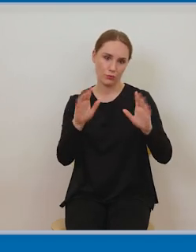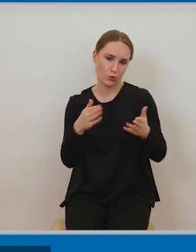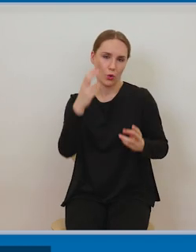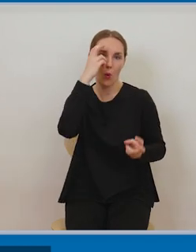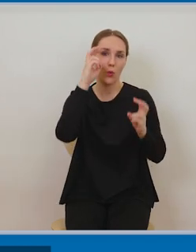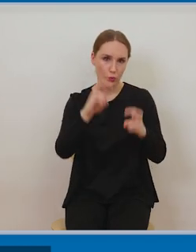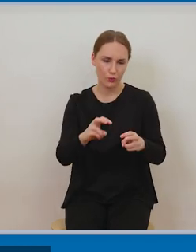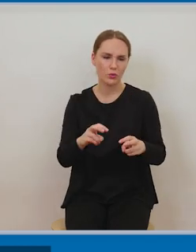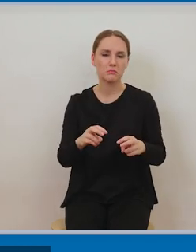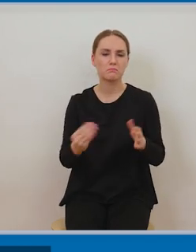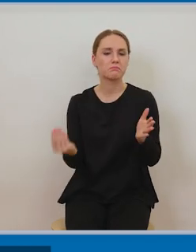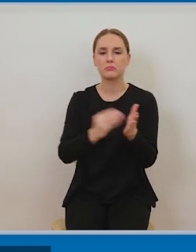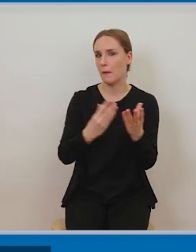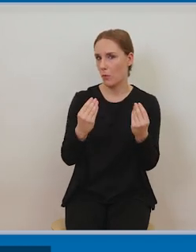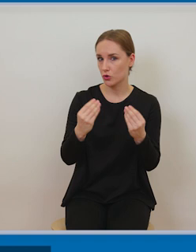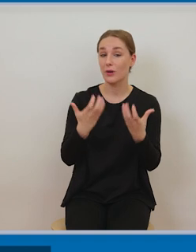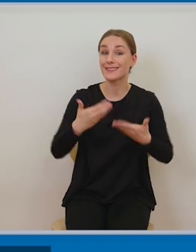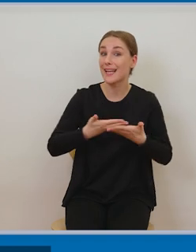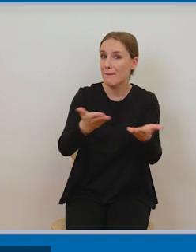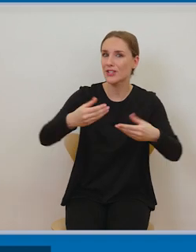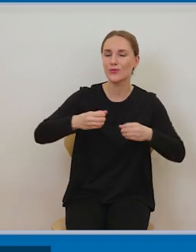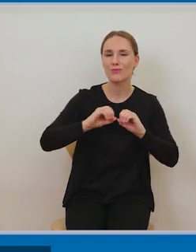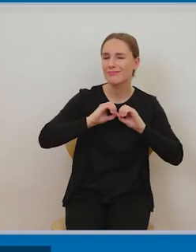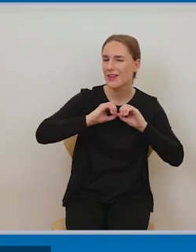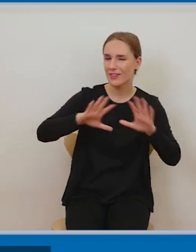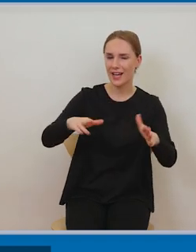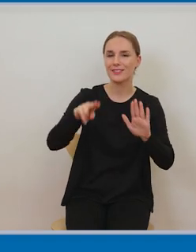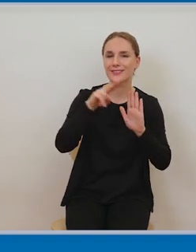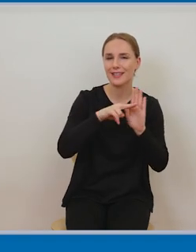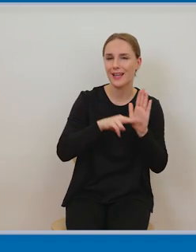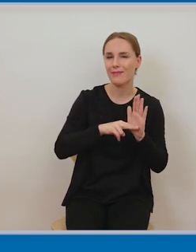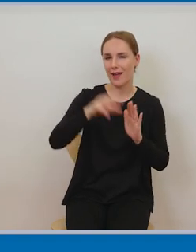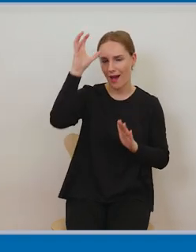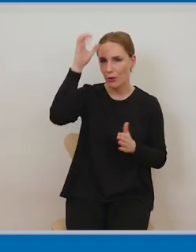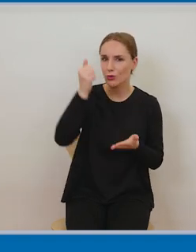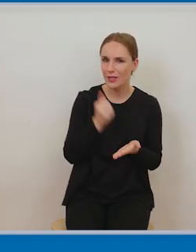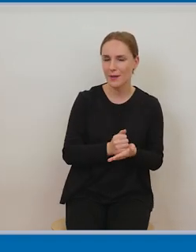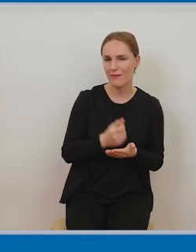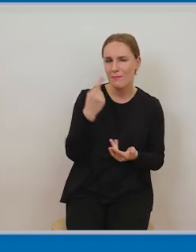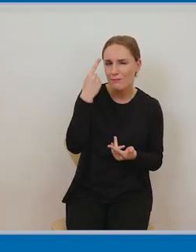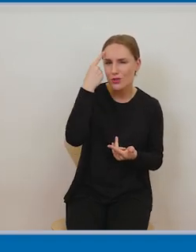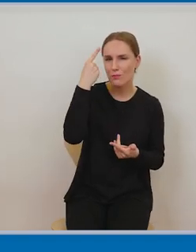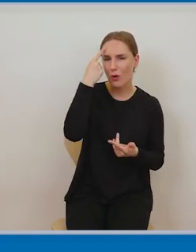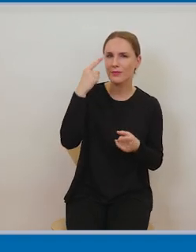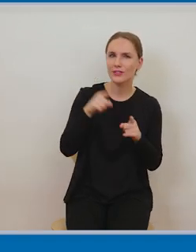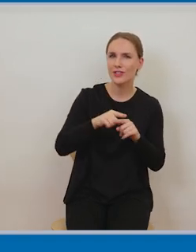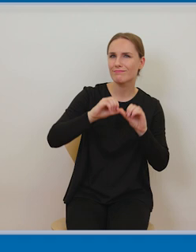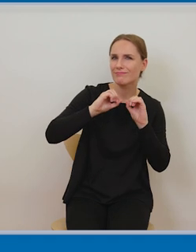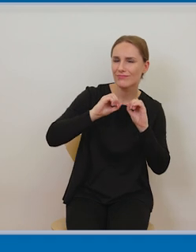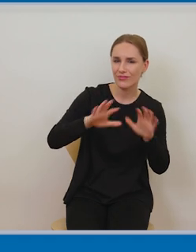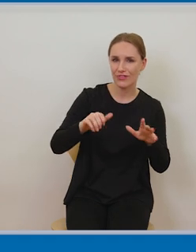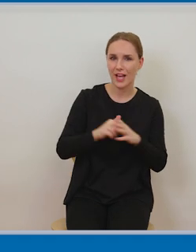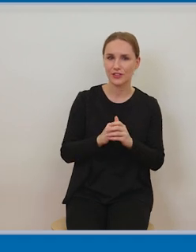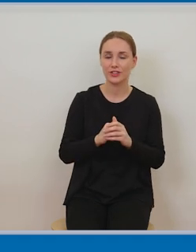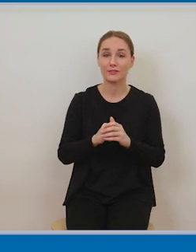-prawnej, przypomnieć, określić na nowo te treści autorskich praw i osobistych majątkowych, pokazać jak w praktyce, jakie spory, jakie